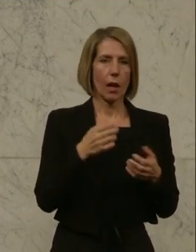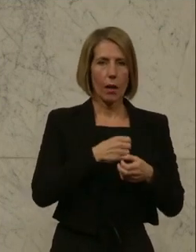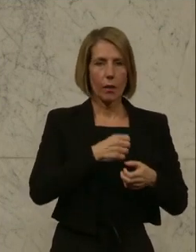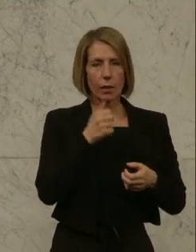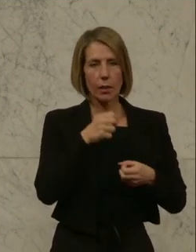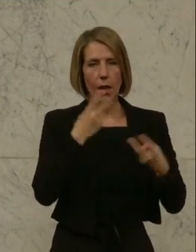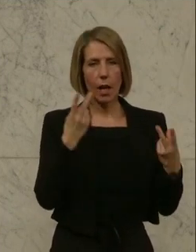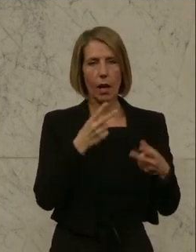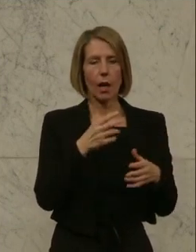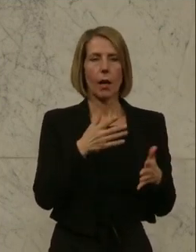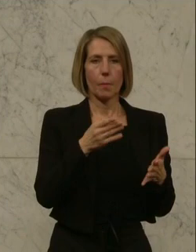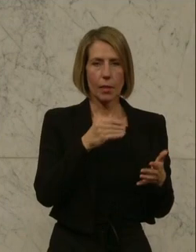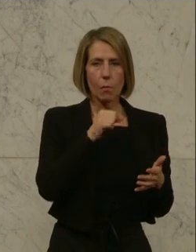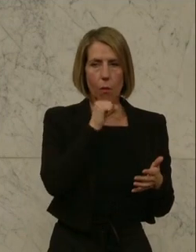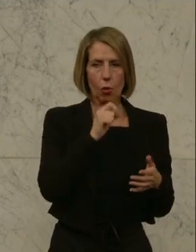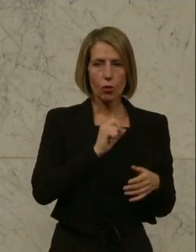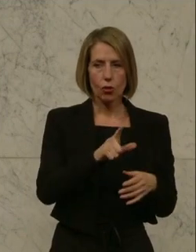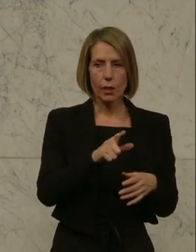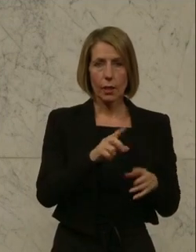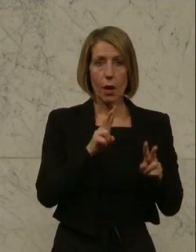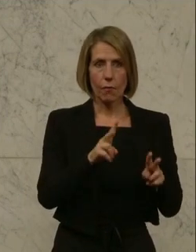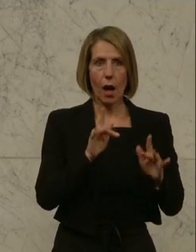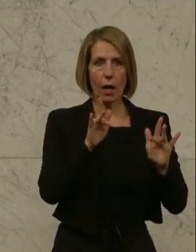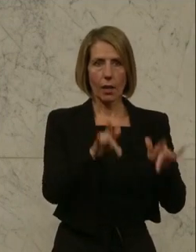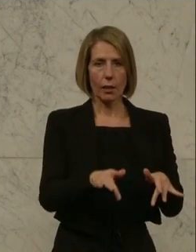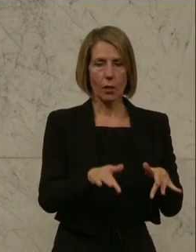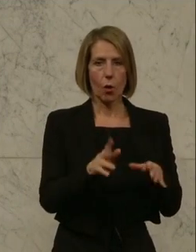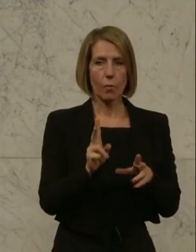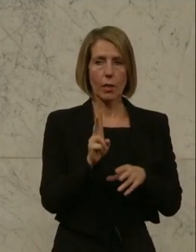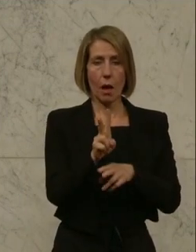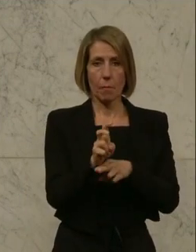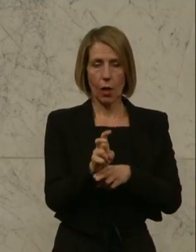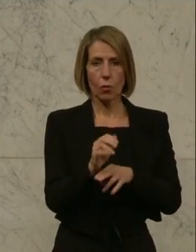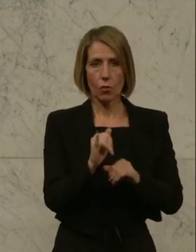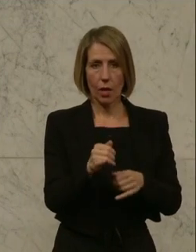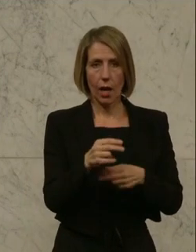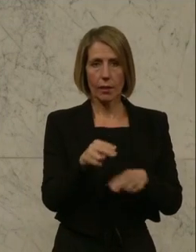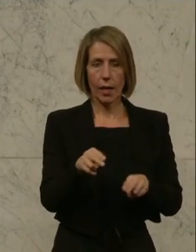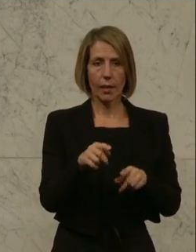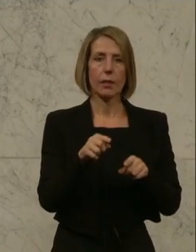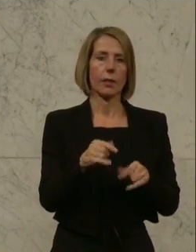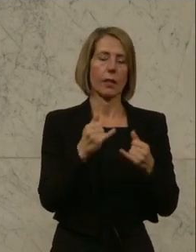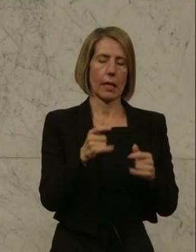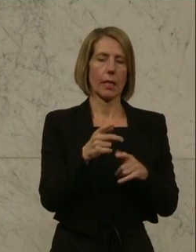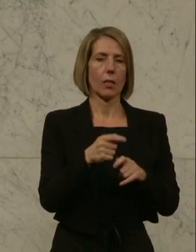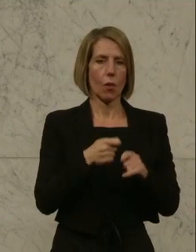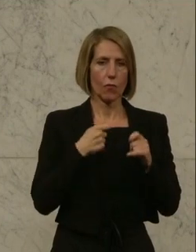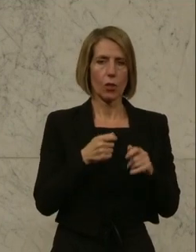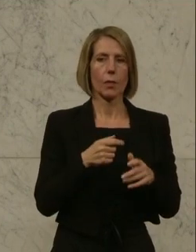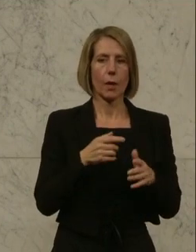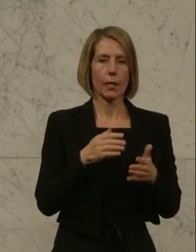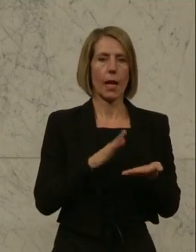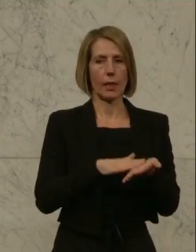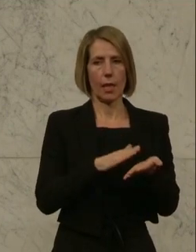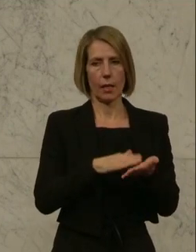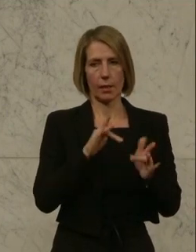die man per Post schickt, überhaupt angekommen ist und berücksichtigt wurde. Da gibt es jetzt, ist jetzt vorgesehen, eine Nachvollziehbarkeit. Zweite Frage